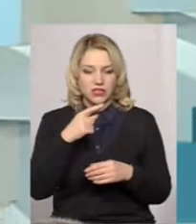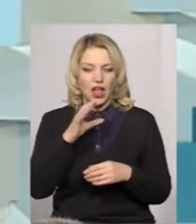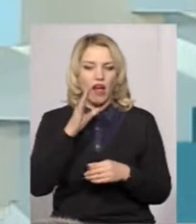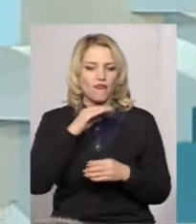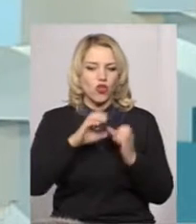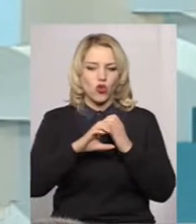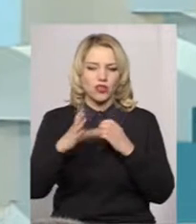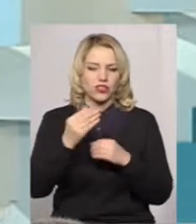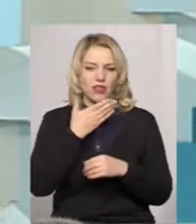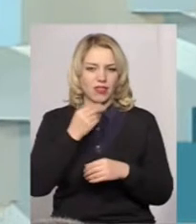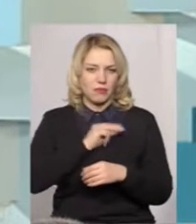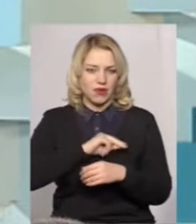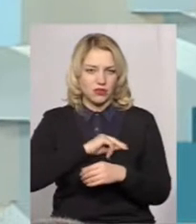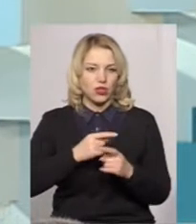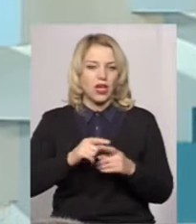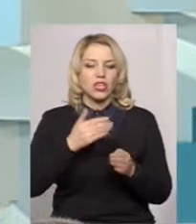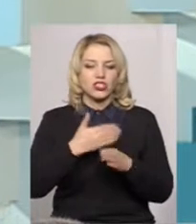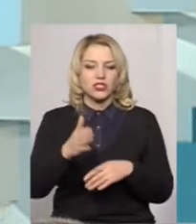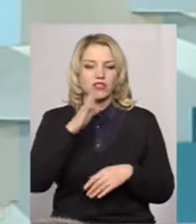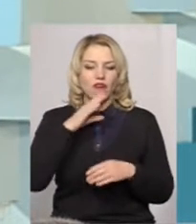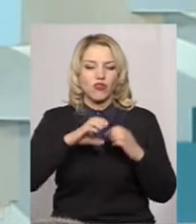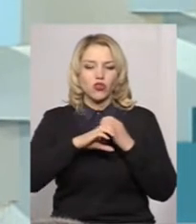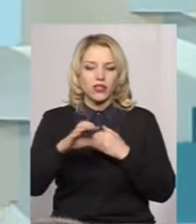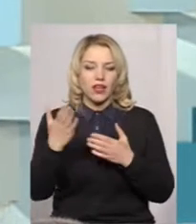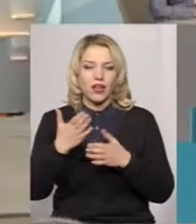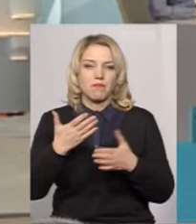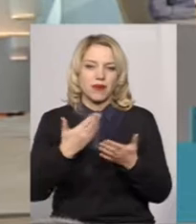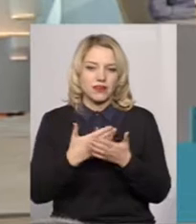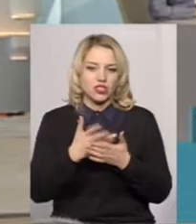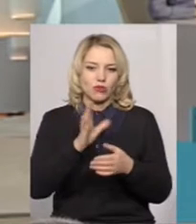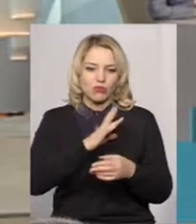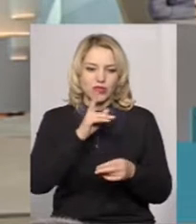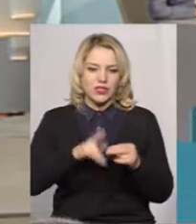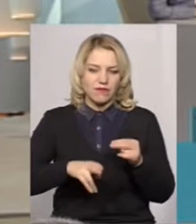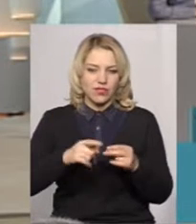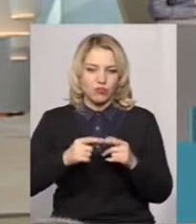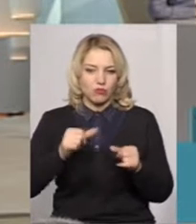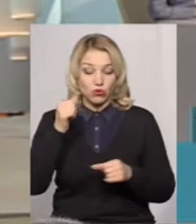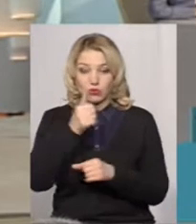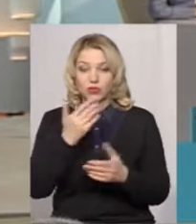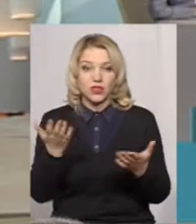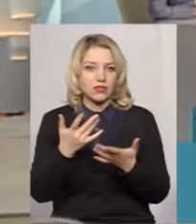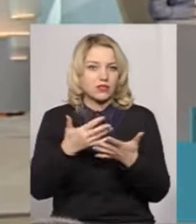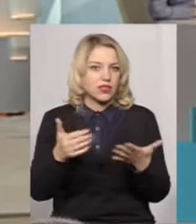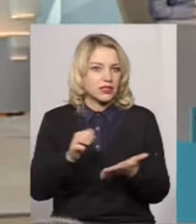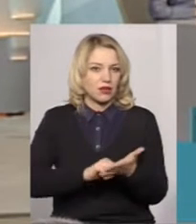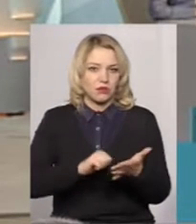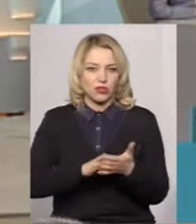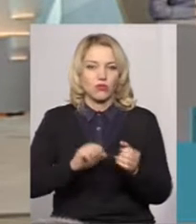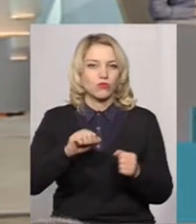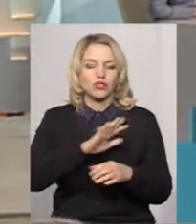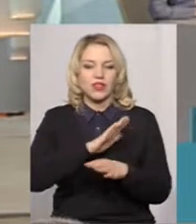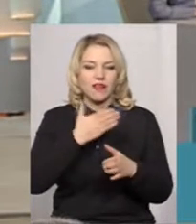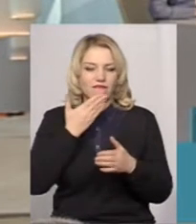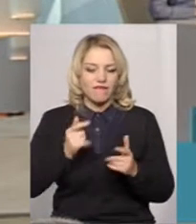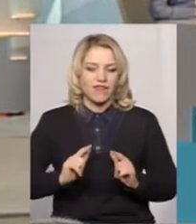скажу чесно, що частина водогонів, яка практично завершена була в минулому році, вона ще з різних причин може бути невведена в